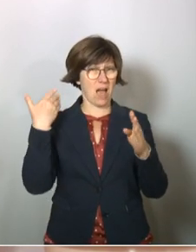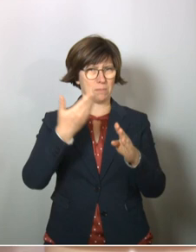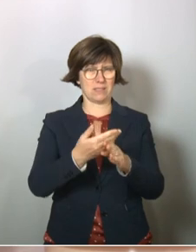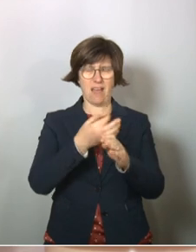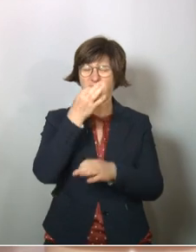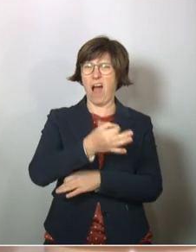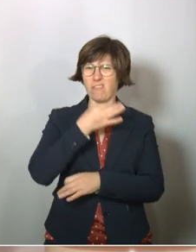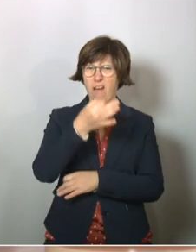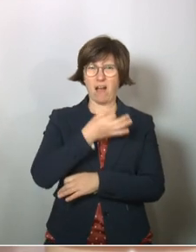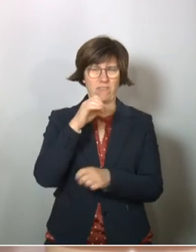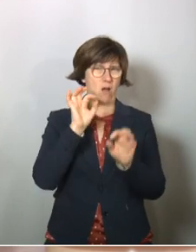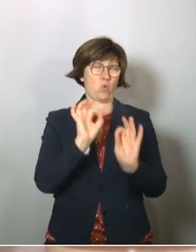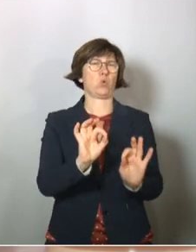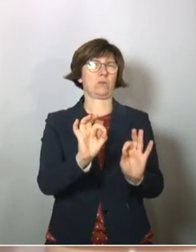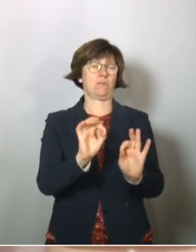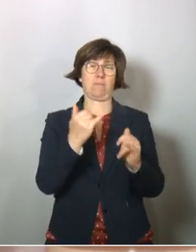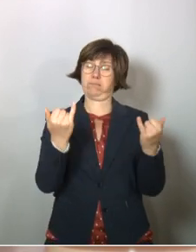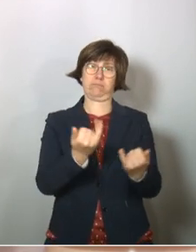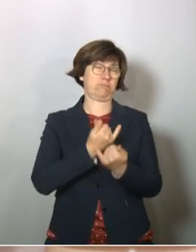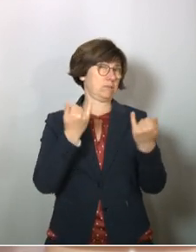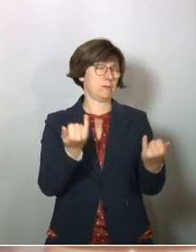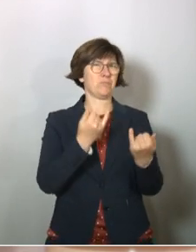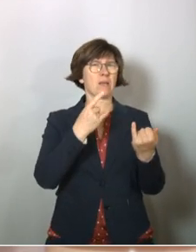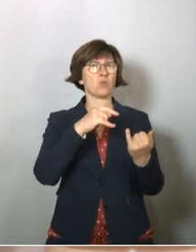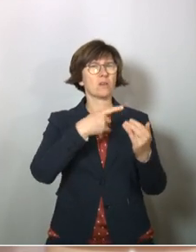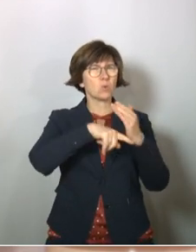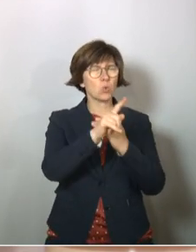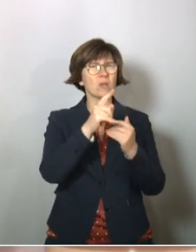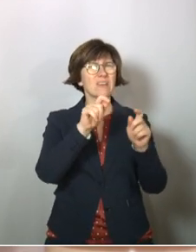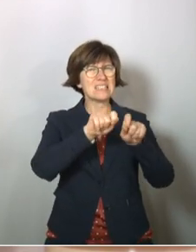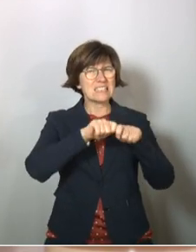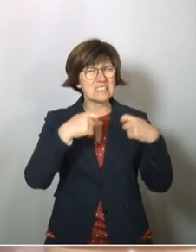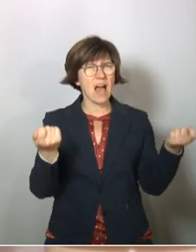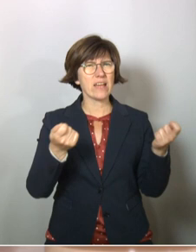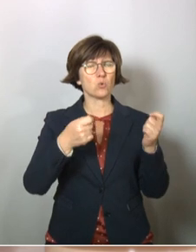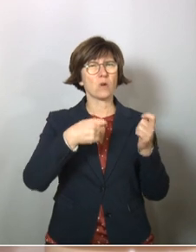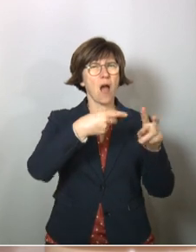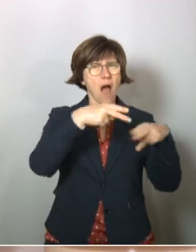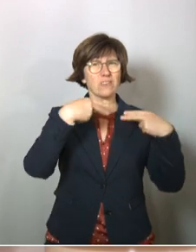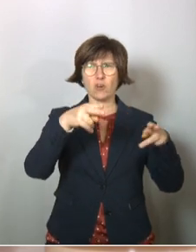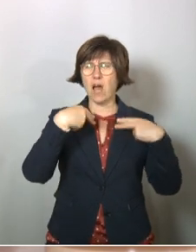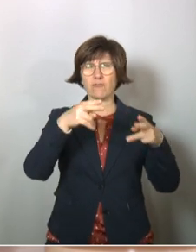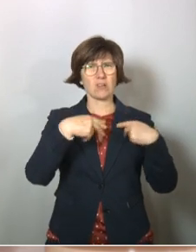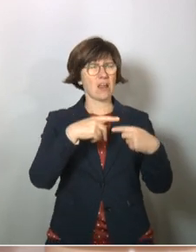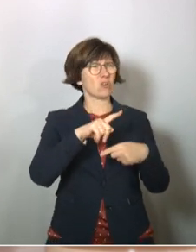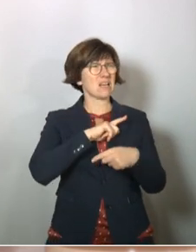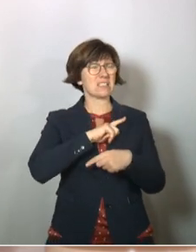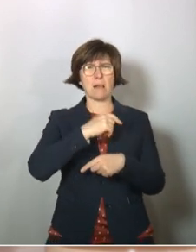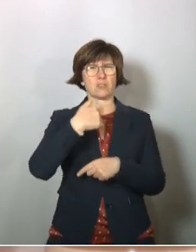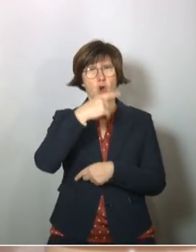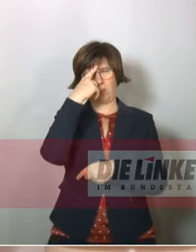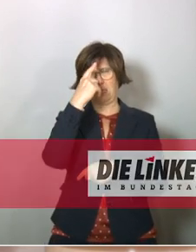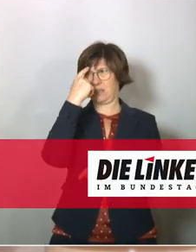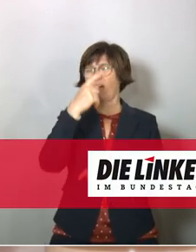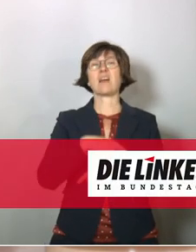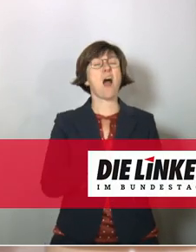Fülle. Das ist großartig. Man bekommt da in den Zeitungen dann zu lesen Antworten auf Fragen, auf die man selber noch gar nicht gekommen